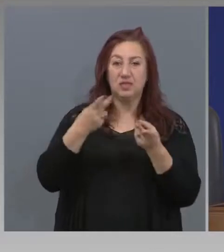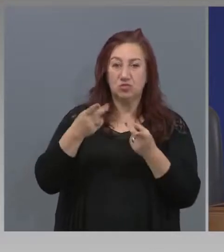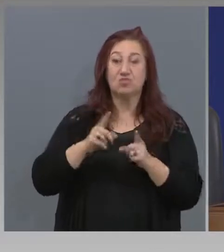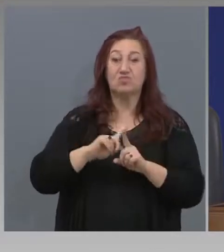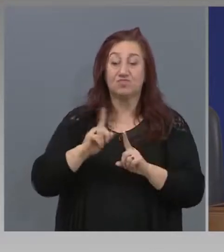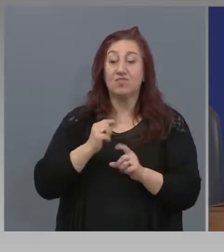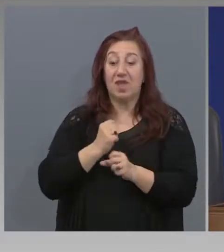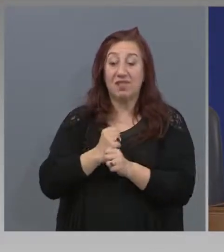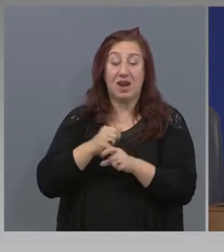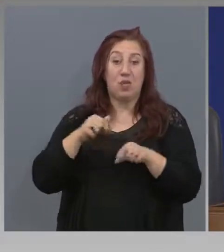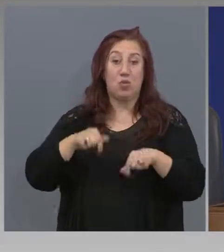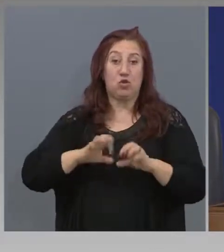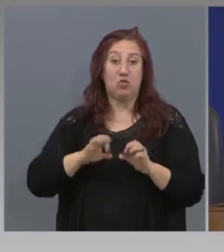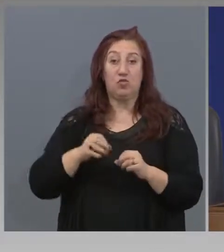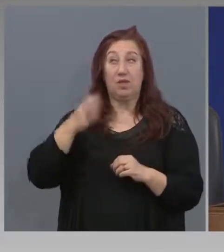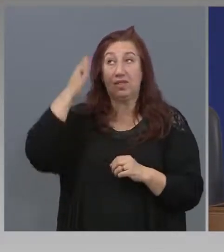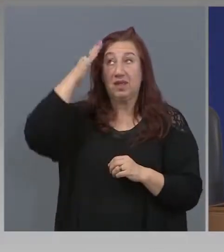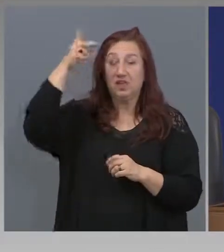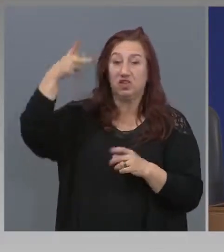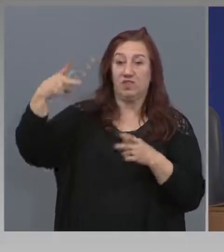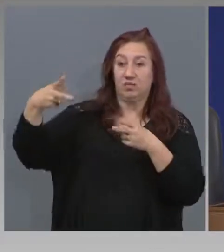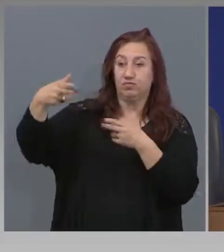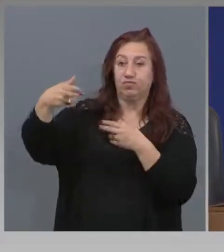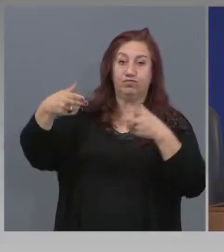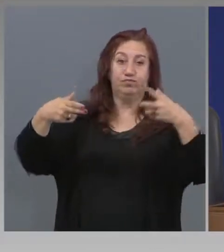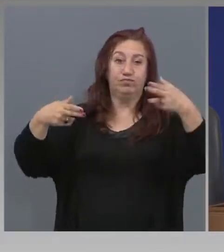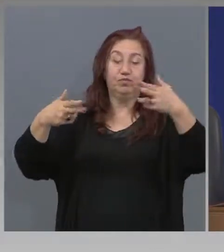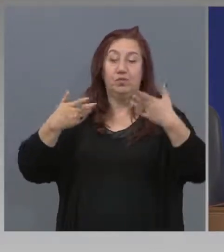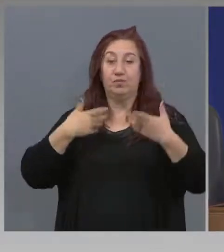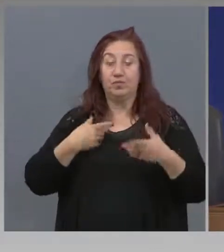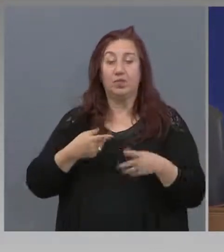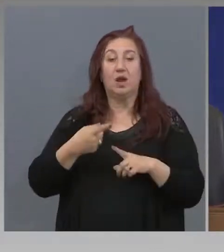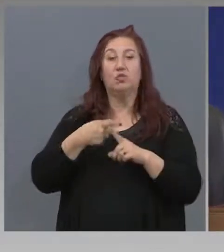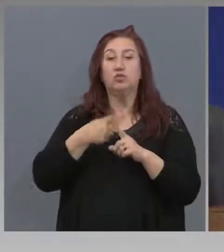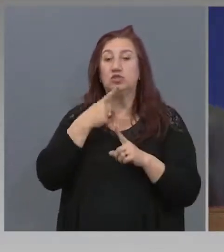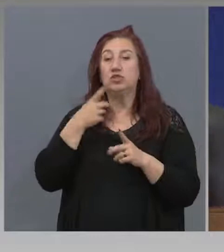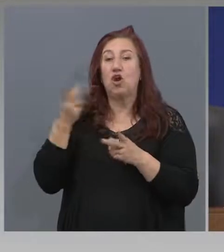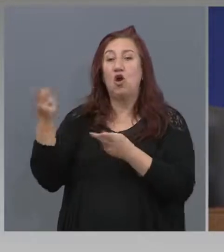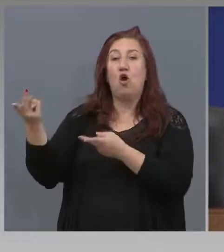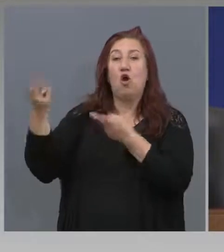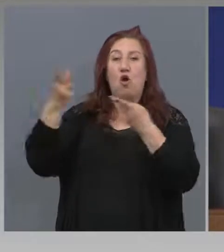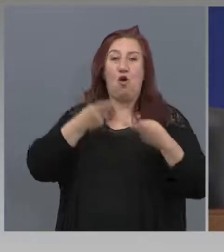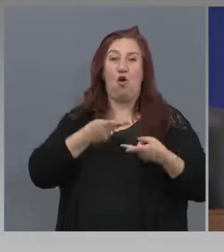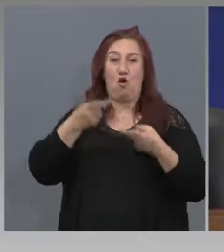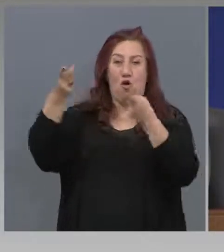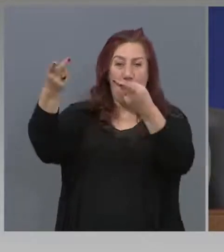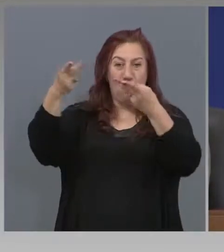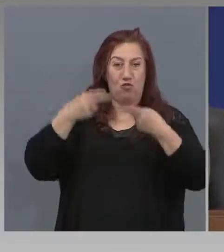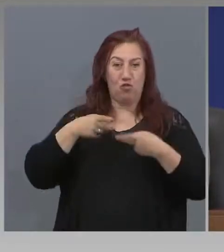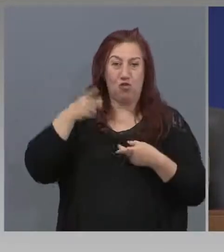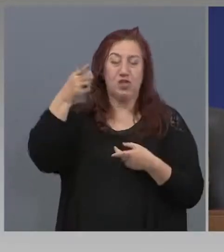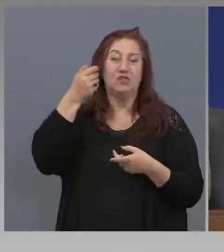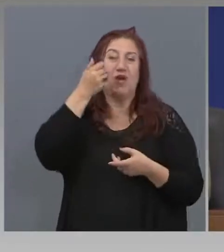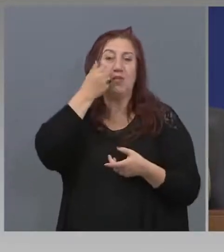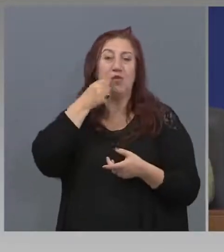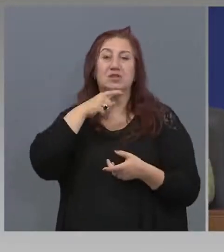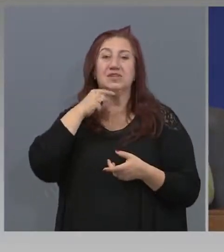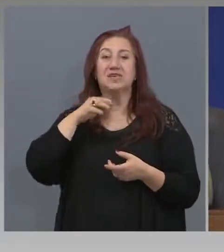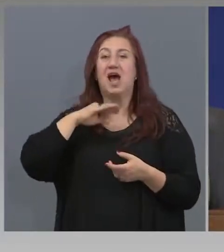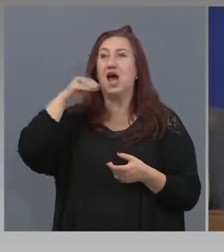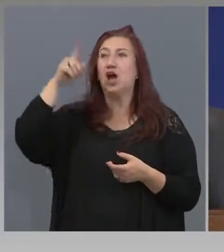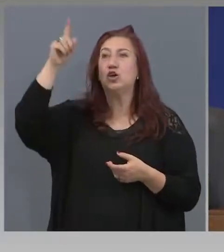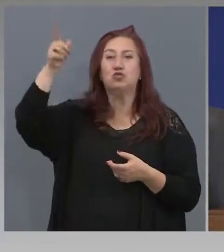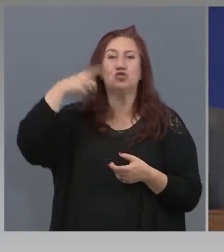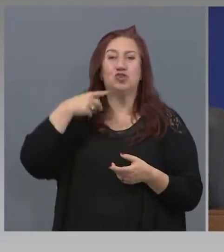вносът, може би, ще бъде единствената реализация за чуждостранните ни контрагенти, но най-за нас. И